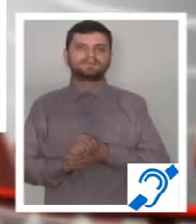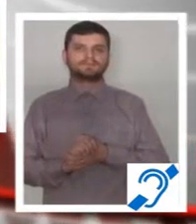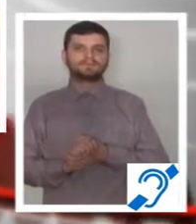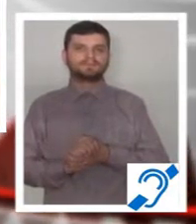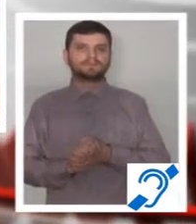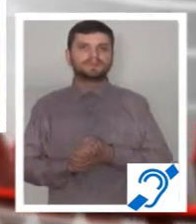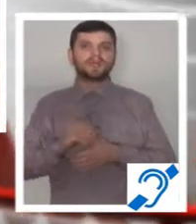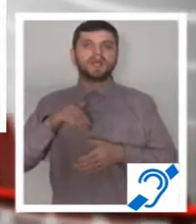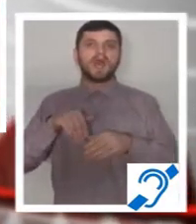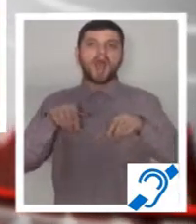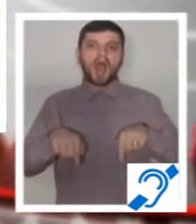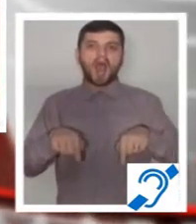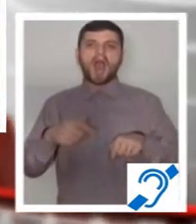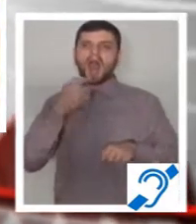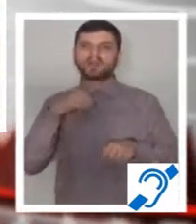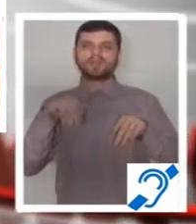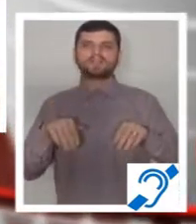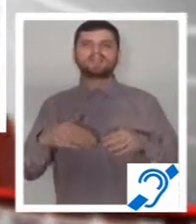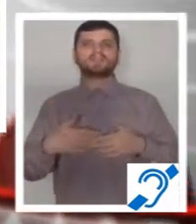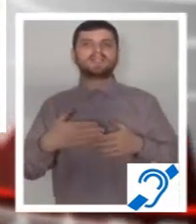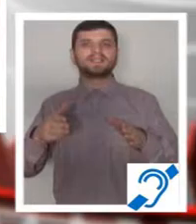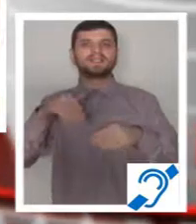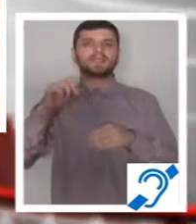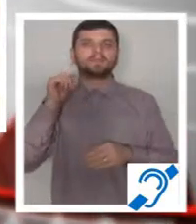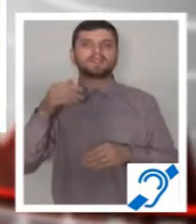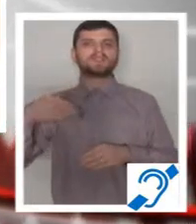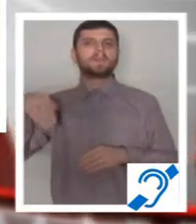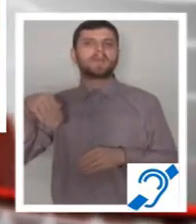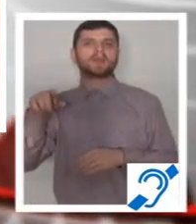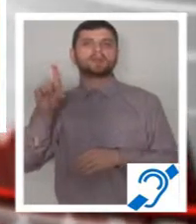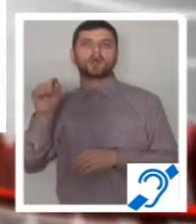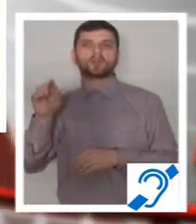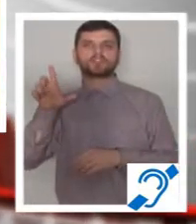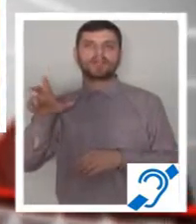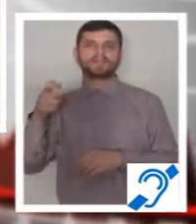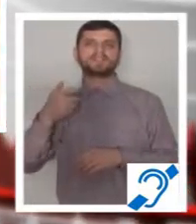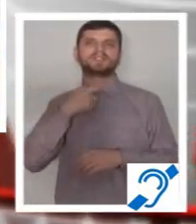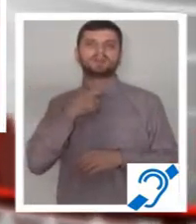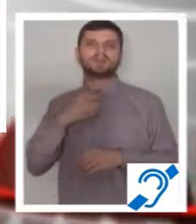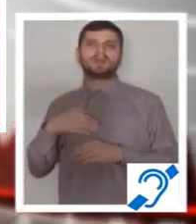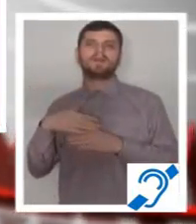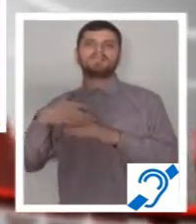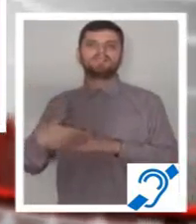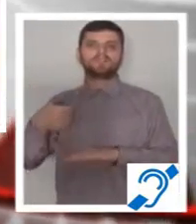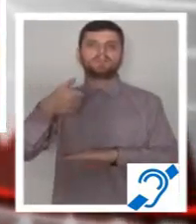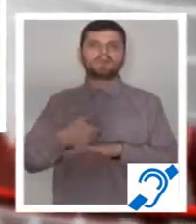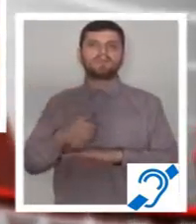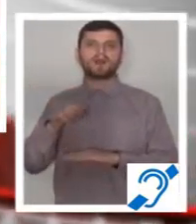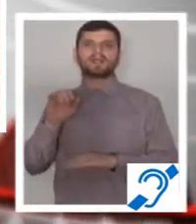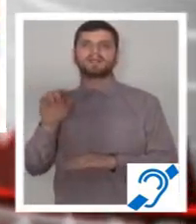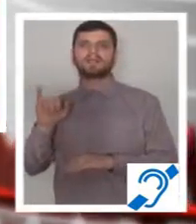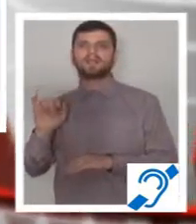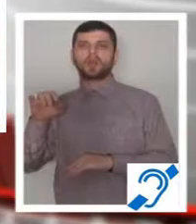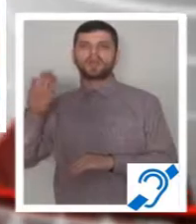În acest an Orășelul Copiilor va fi deschis în Pitești, miercuri 23 decembrie, anunță viceprimarul Cornel Ionică. Orășelul va fi